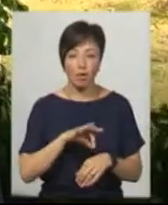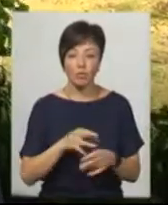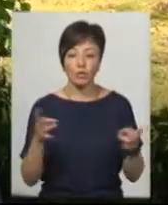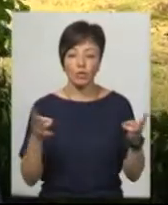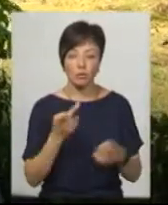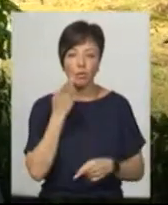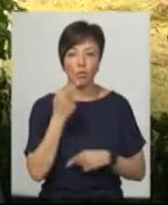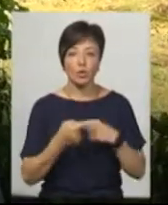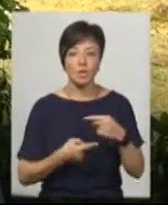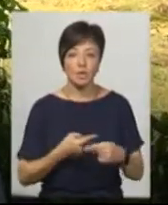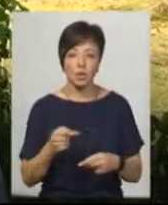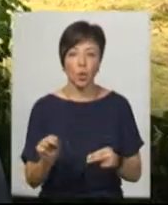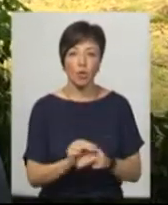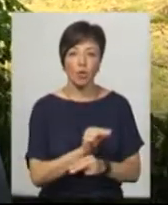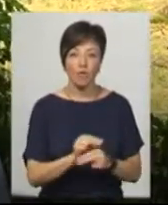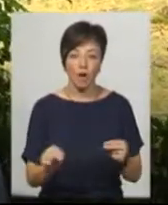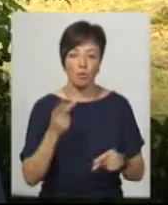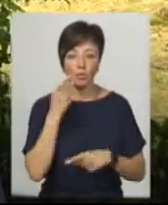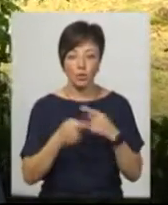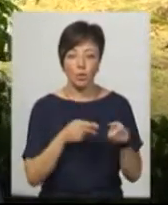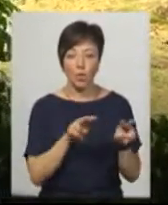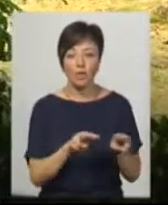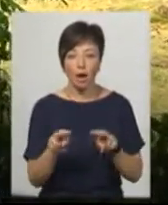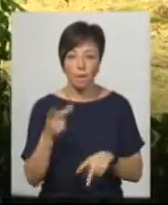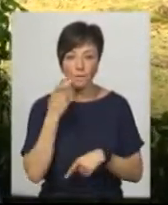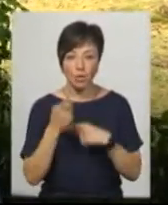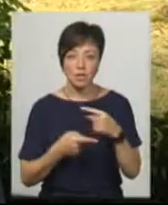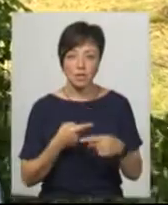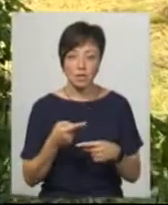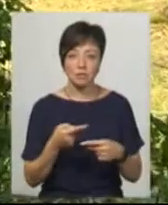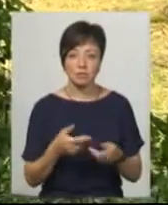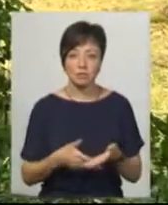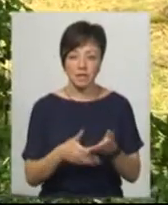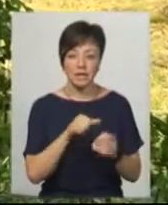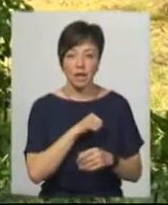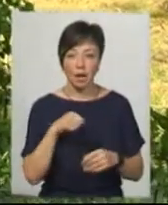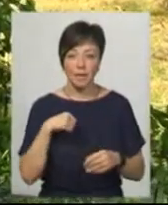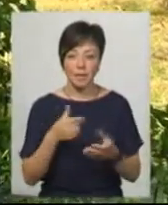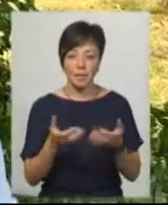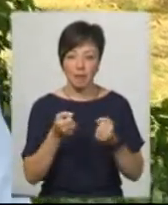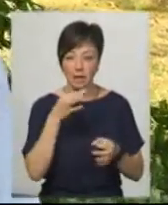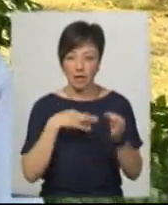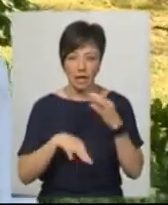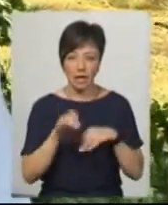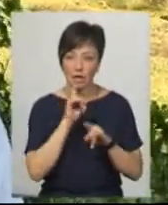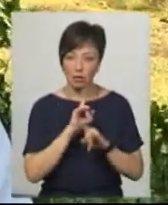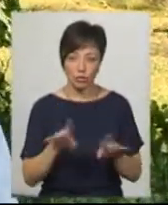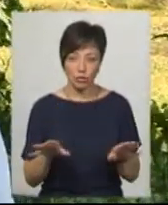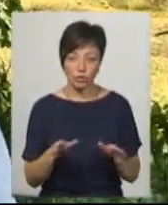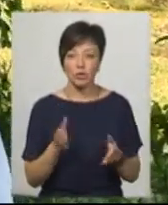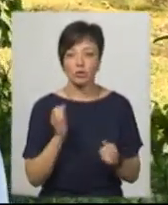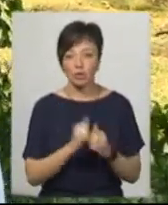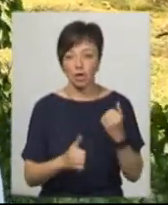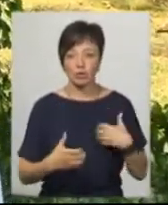постійного лікування, постійного нагляду, постійних, тому що самі вони приймати ліки не будуть. Які